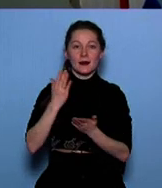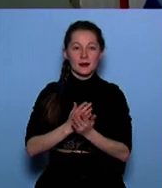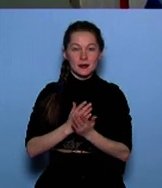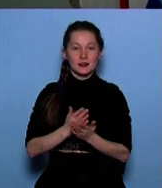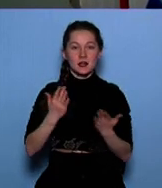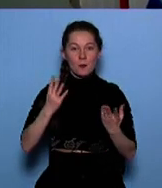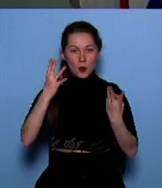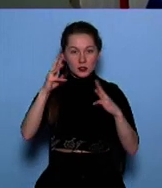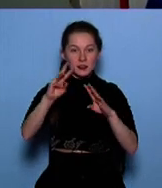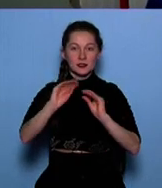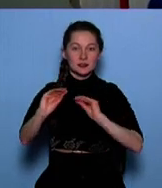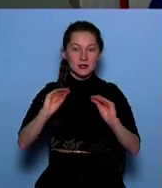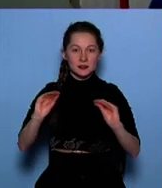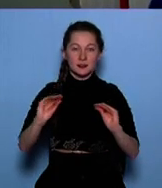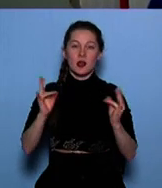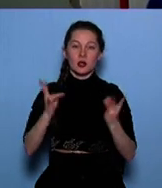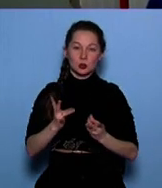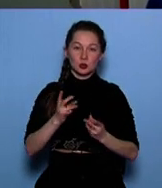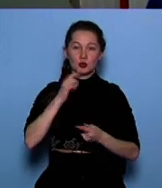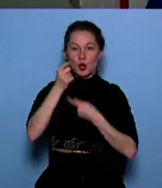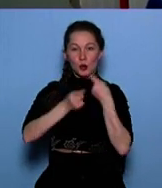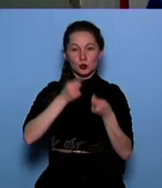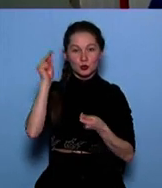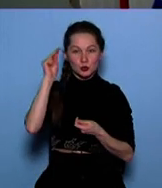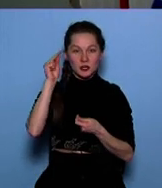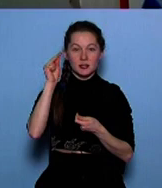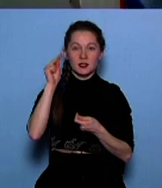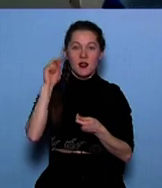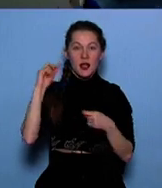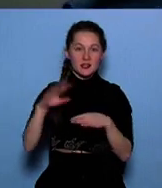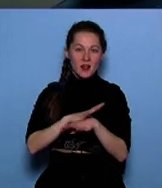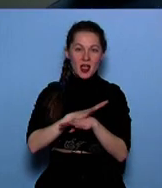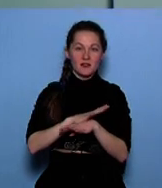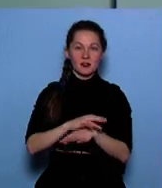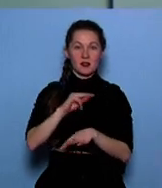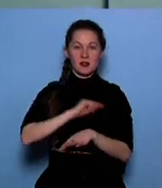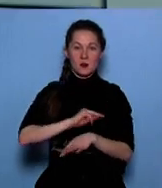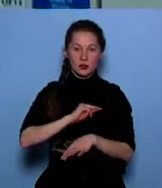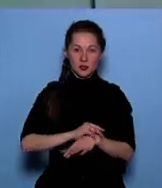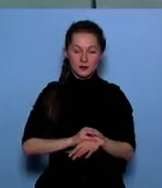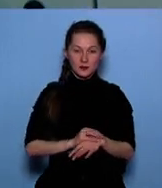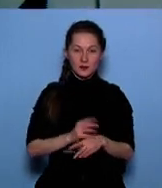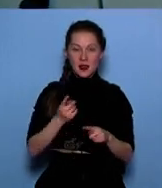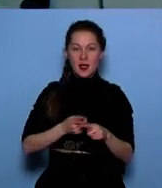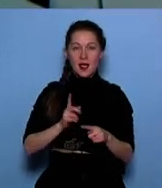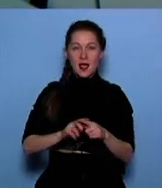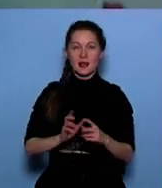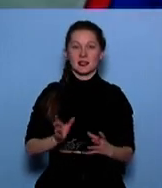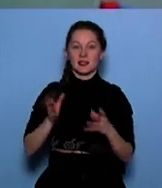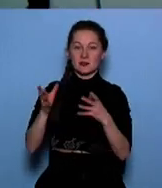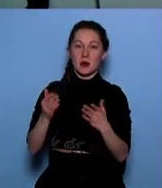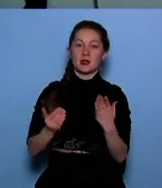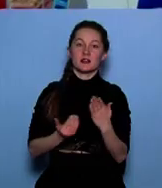оборудования. Приходится изучать, внедрять, осваивать, вводить в работу». Вот эти трансформаторы – новое